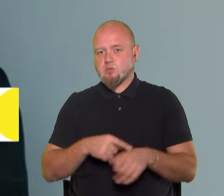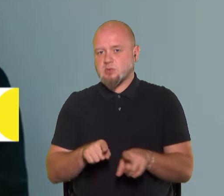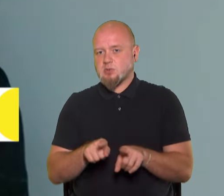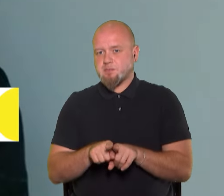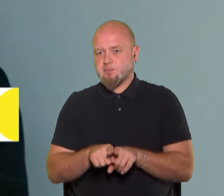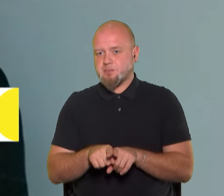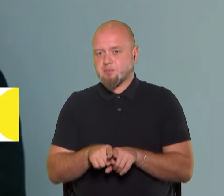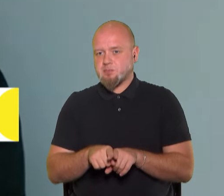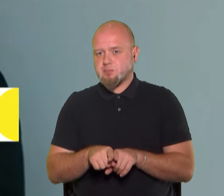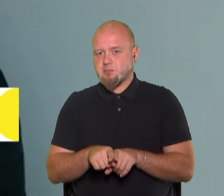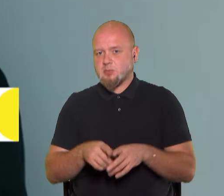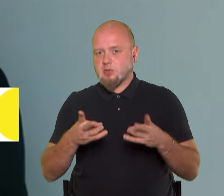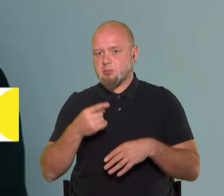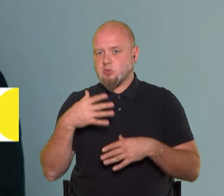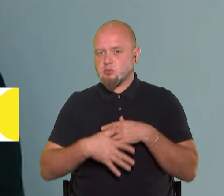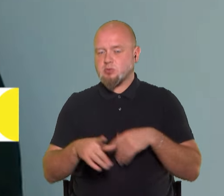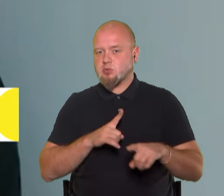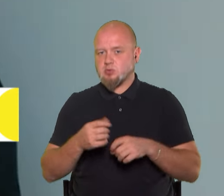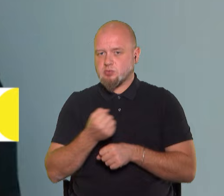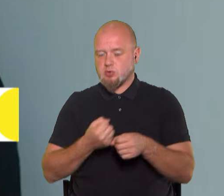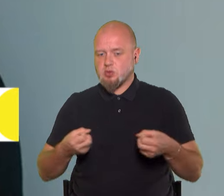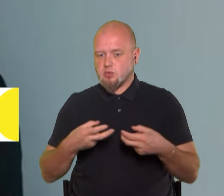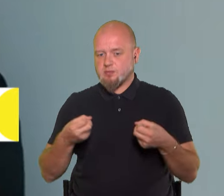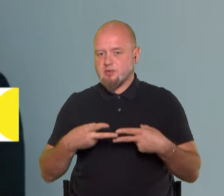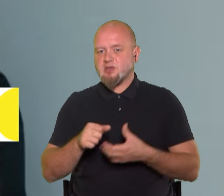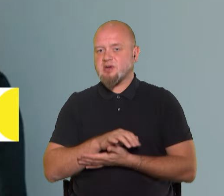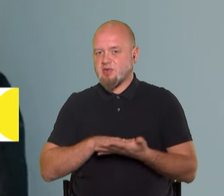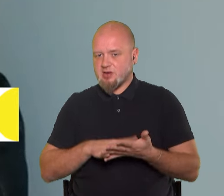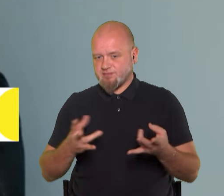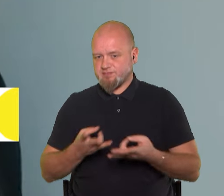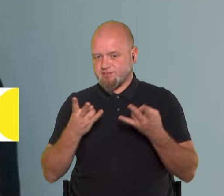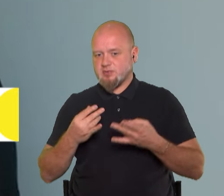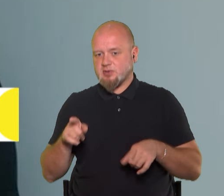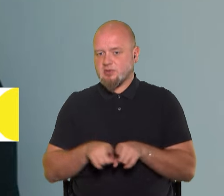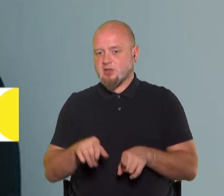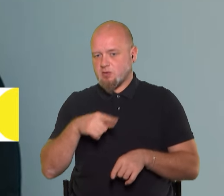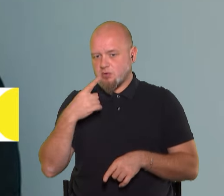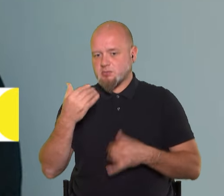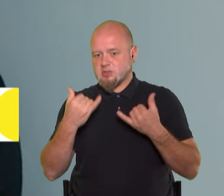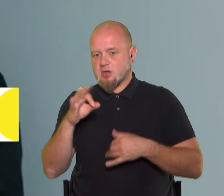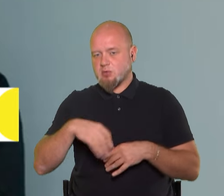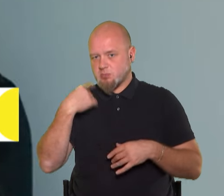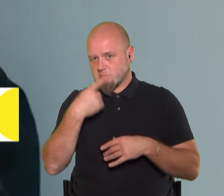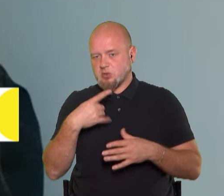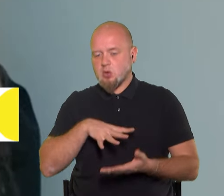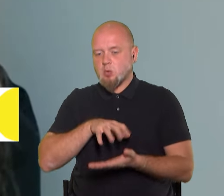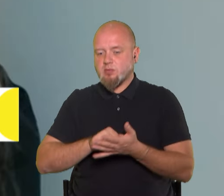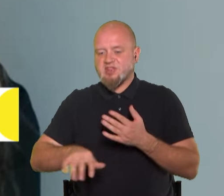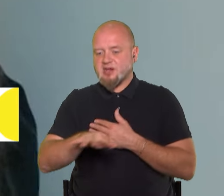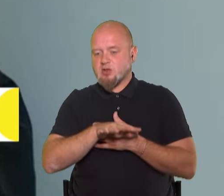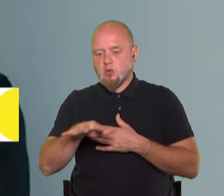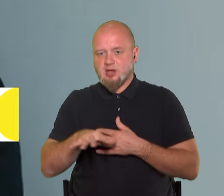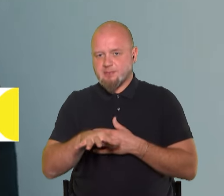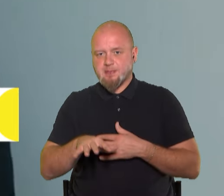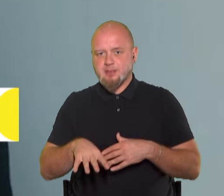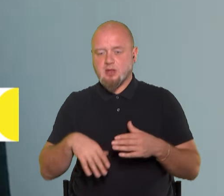треба розуміти, що збройний конфлікт триває. Так, і мова йде зараз про безпосередньо окуповані території,